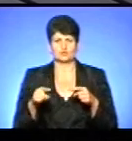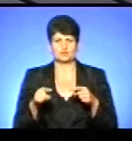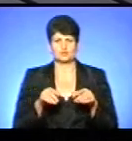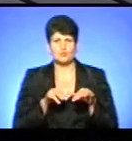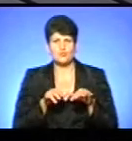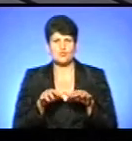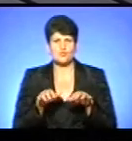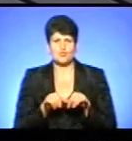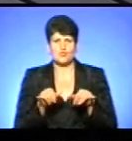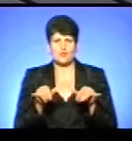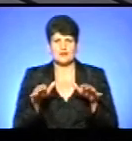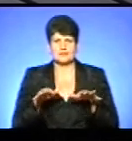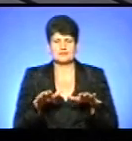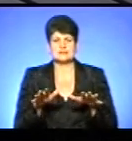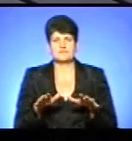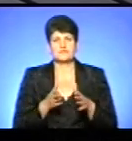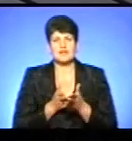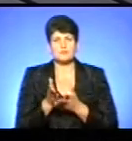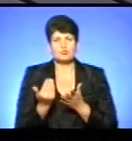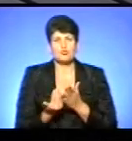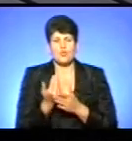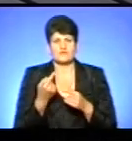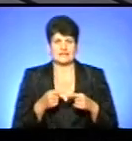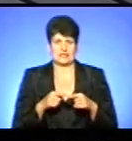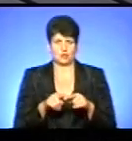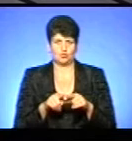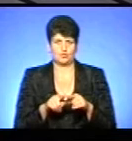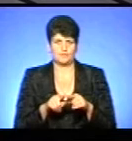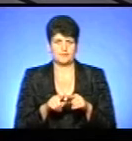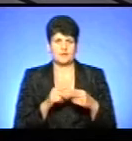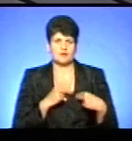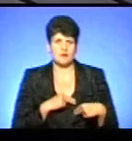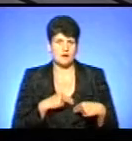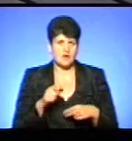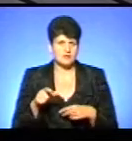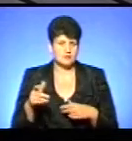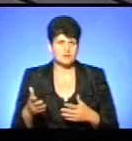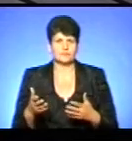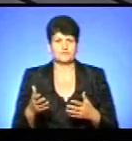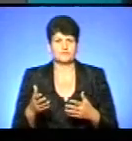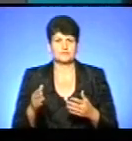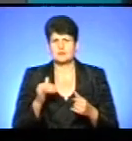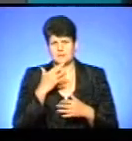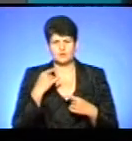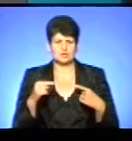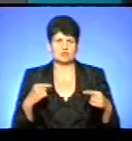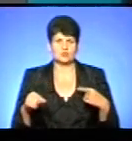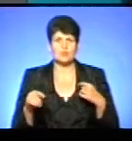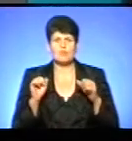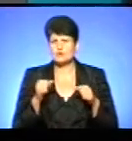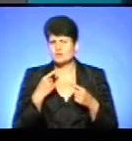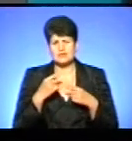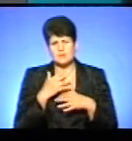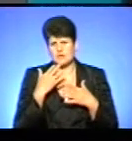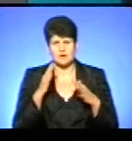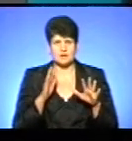в напрямку нових технологій, в напрямку кадрової політики і багато інших. Можна говорити дуже